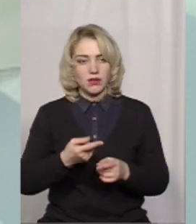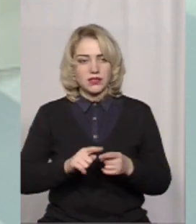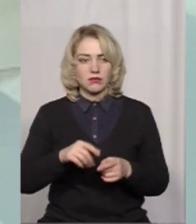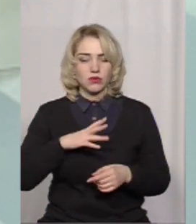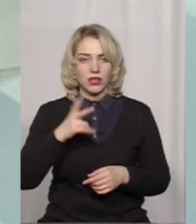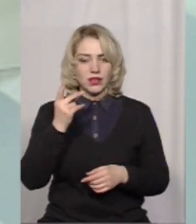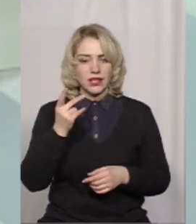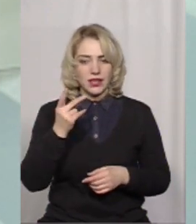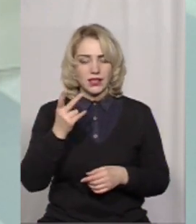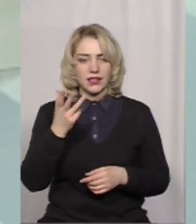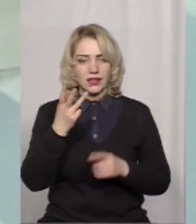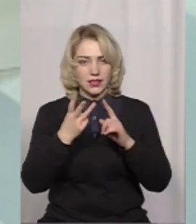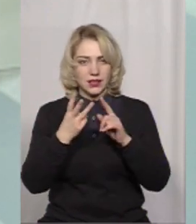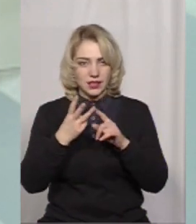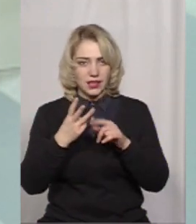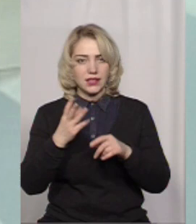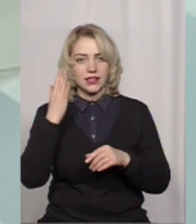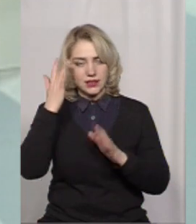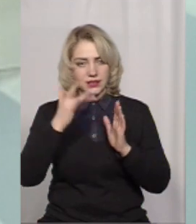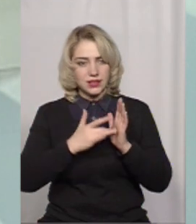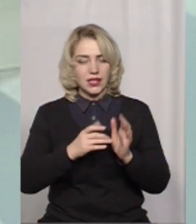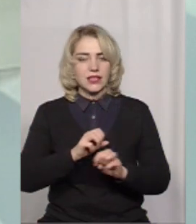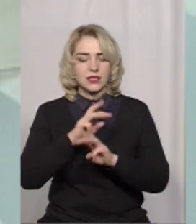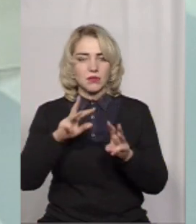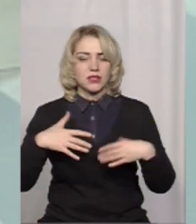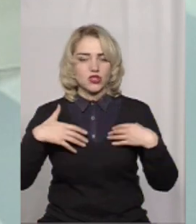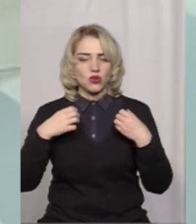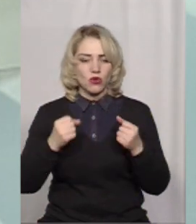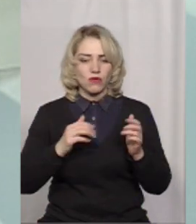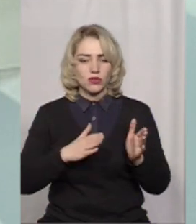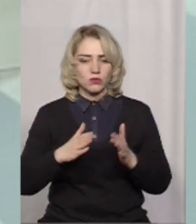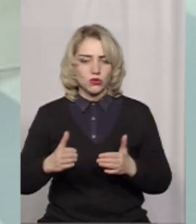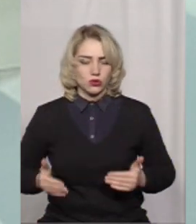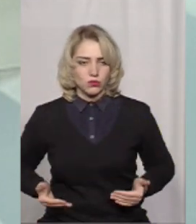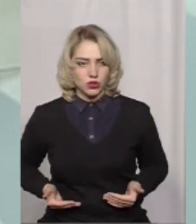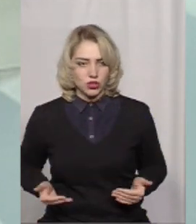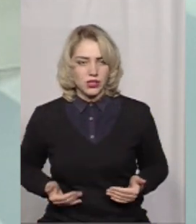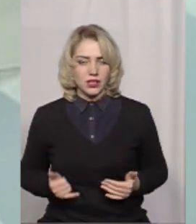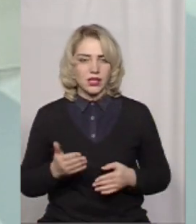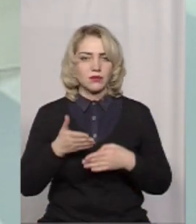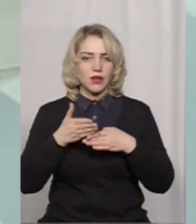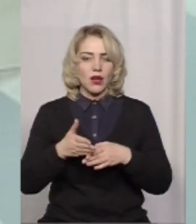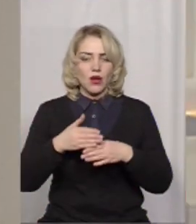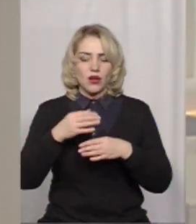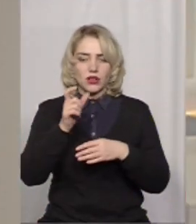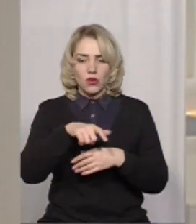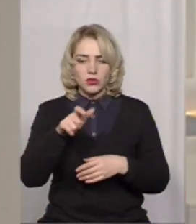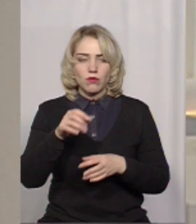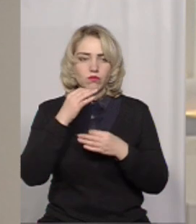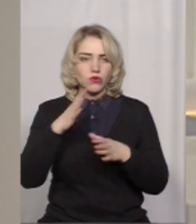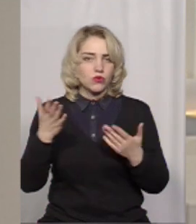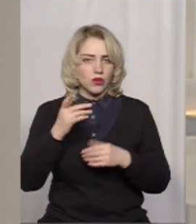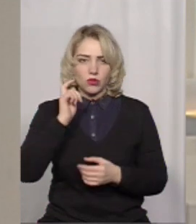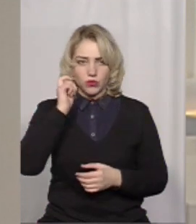третя ціль, це забезпечення здорового способу життя та сприяння благополуччю для всіх в будь-якому віці. Це найбільше заявок,